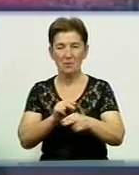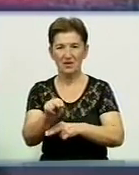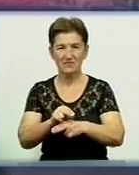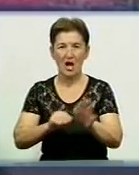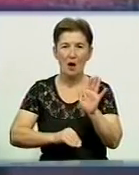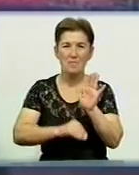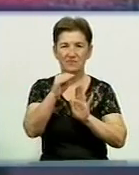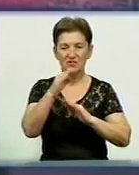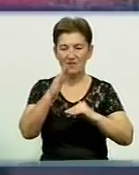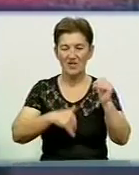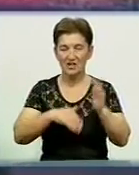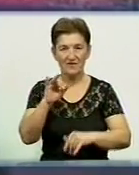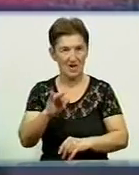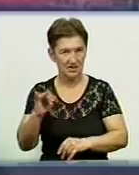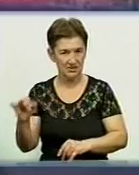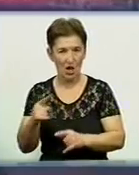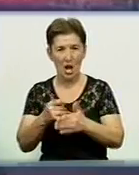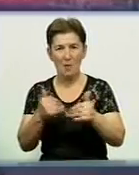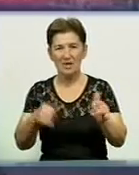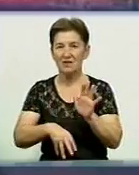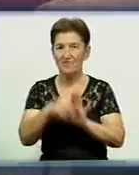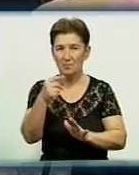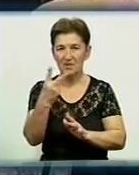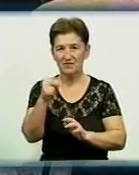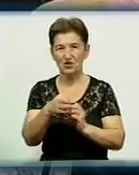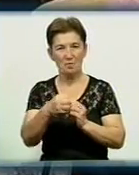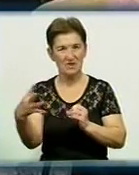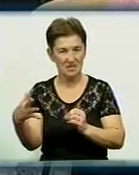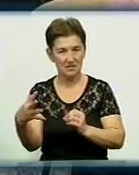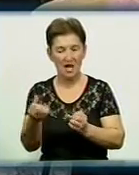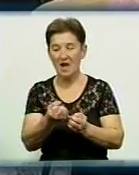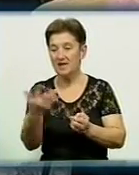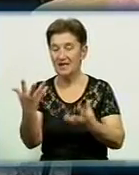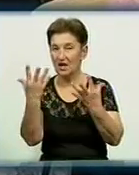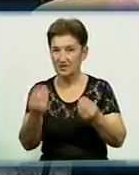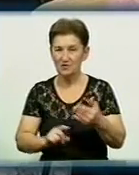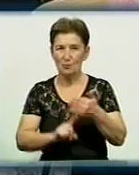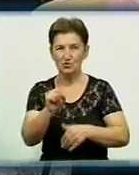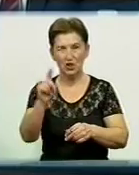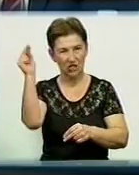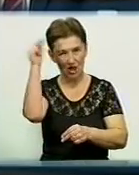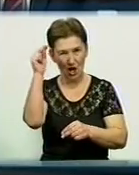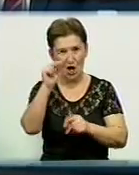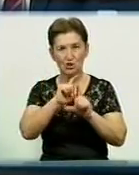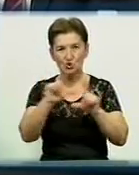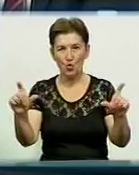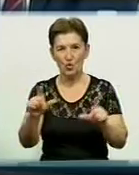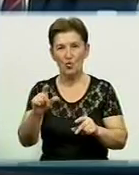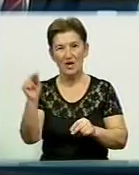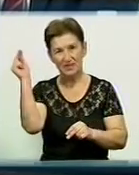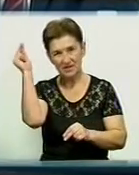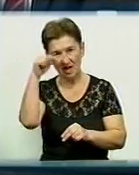кваліфікації кадрів в обласному центрі перед виборами 2015. За кілька днів до початку роботи школи презентували навчальну програму.